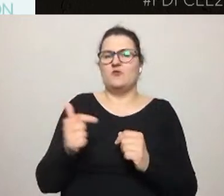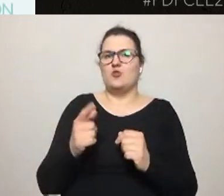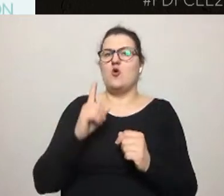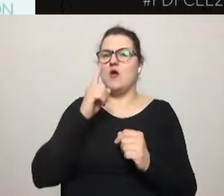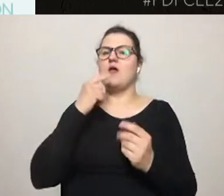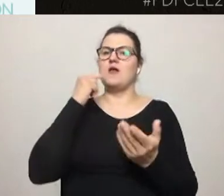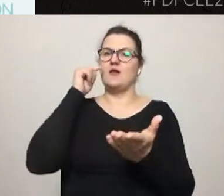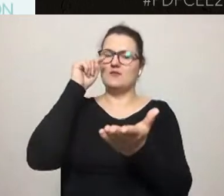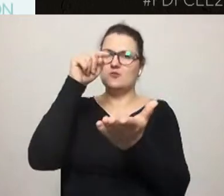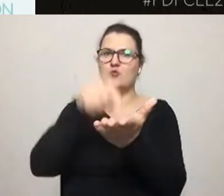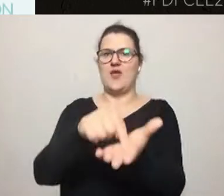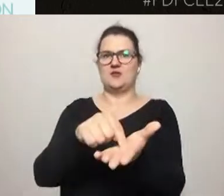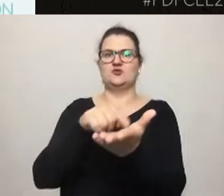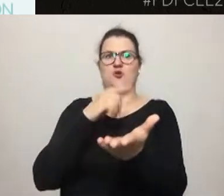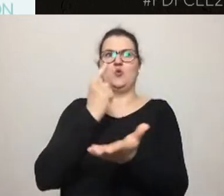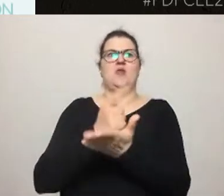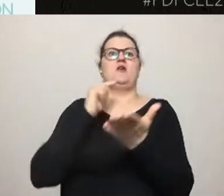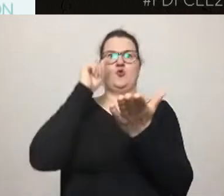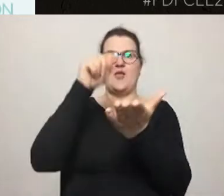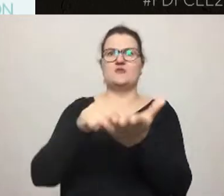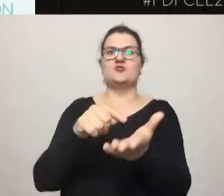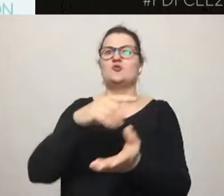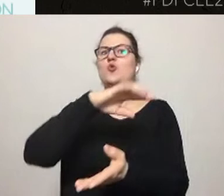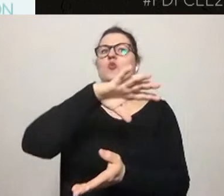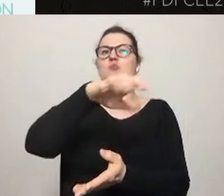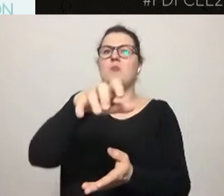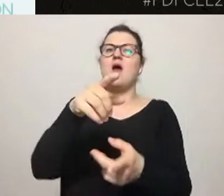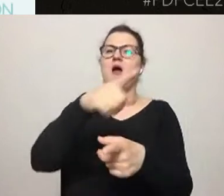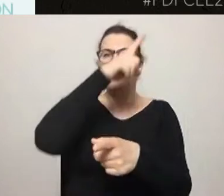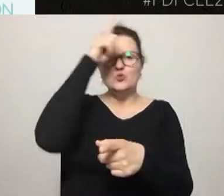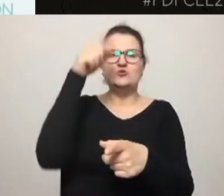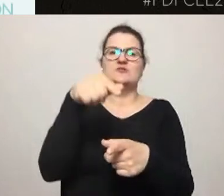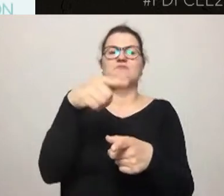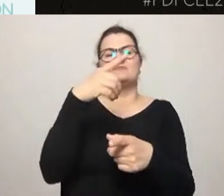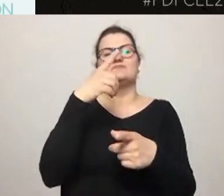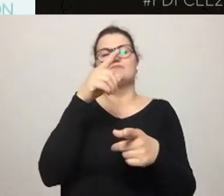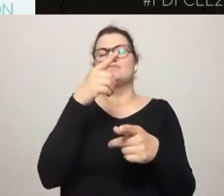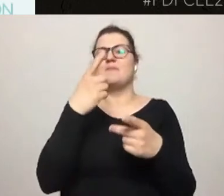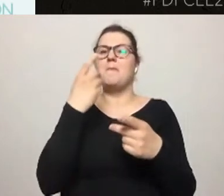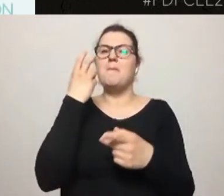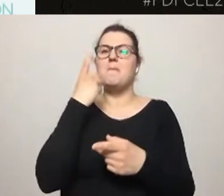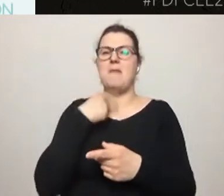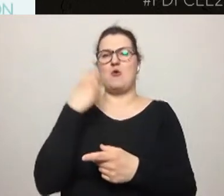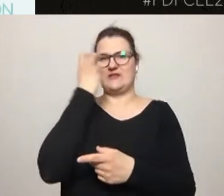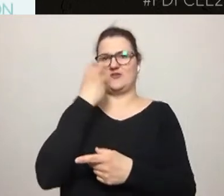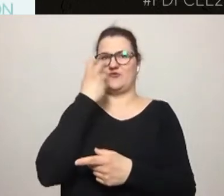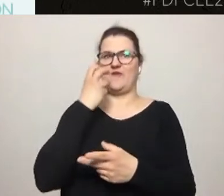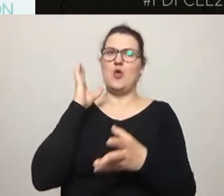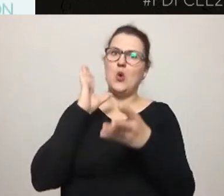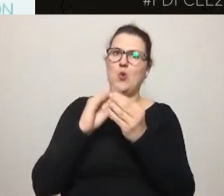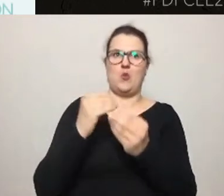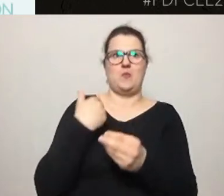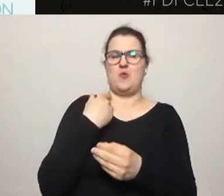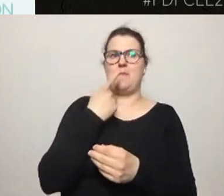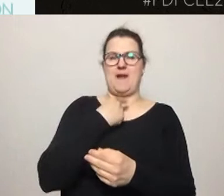I tutaj wydaje mi się, że takie punkty konsultacyjne w terenie spełniają te role dosyć dobrze,